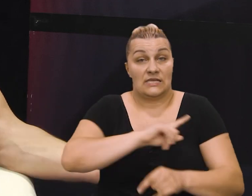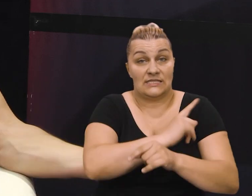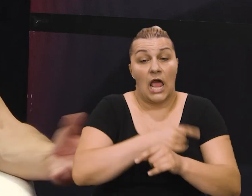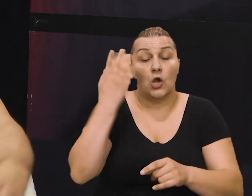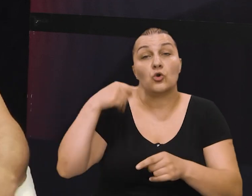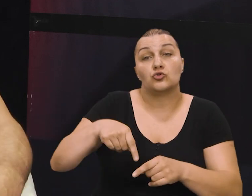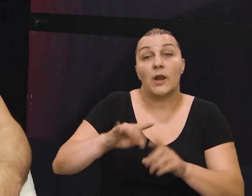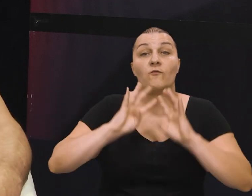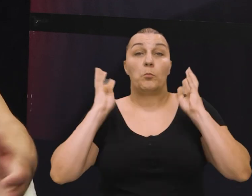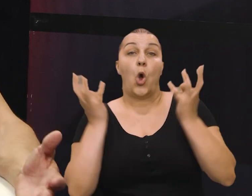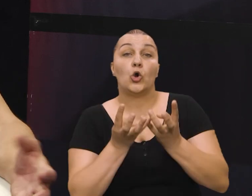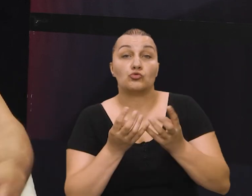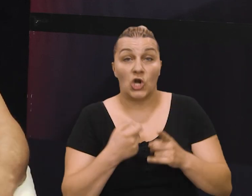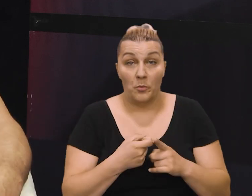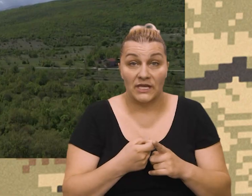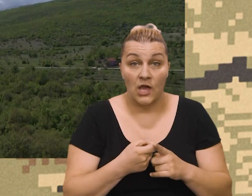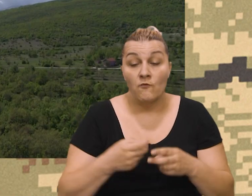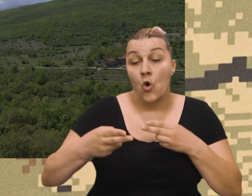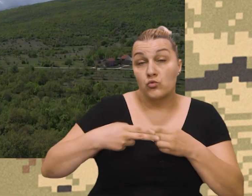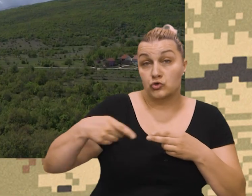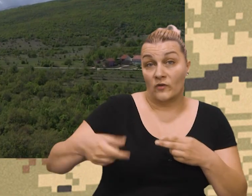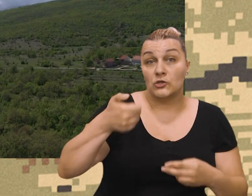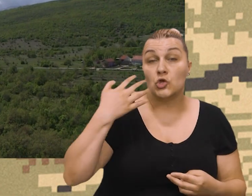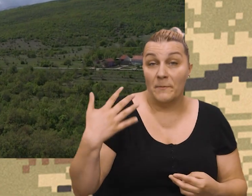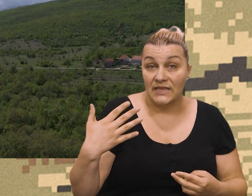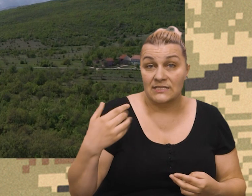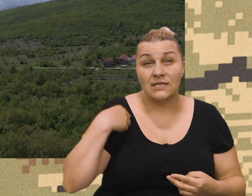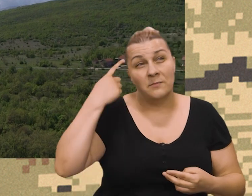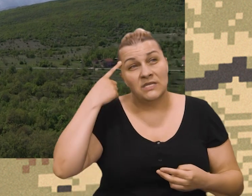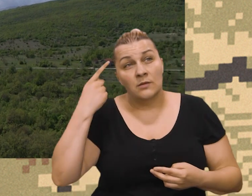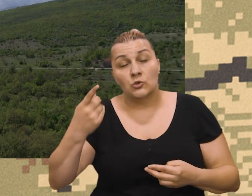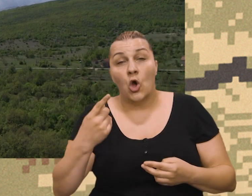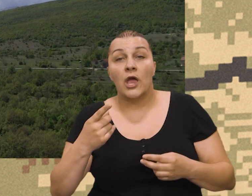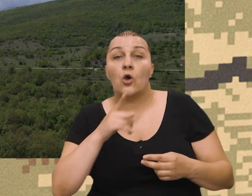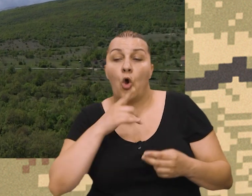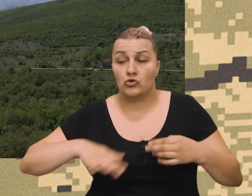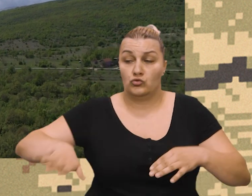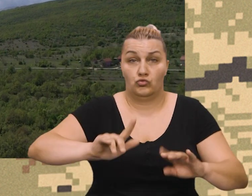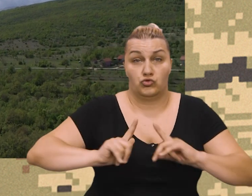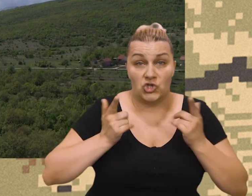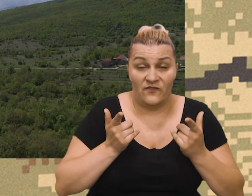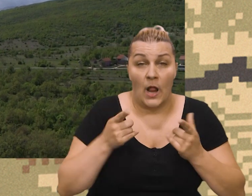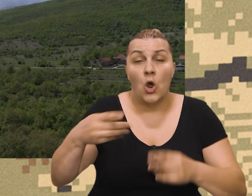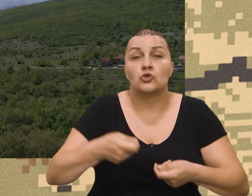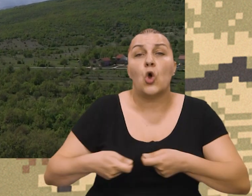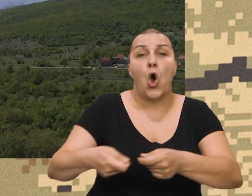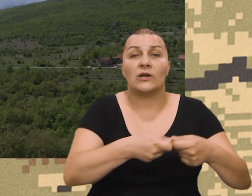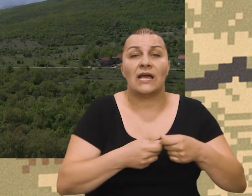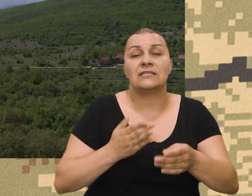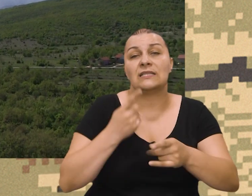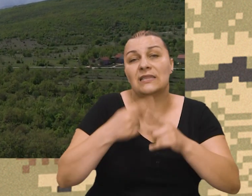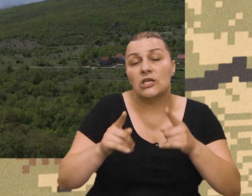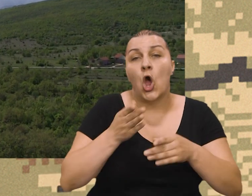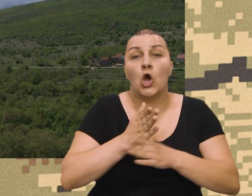hrvatskih snaga koje se nalazili u tada okruženom Kijevu. Pored ovi 150, mislim da je to riječ o domicijalnom stanovništu, koja je organizirana kroz